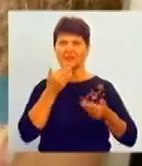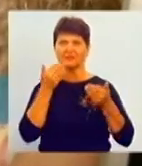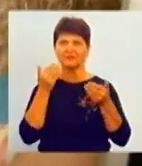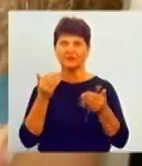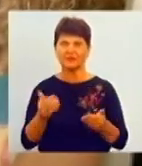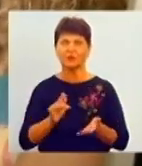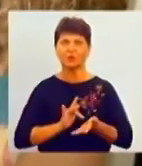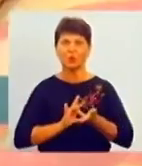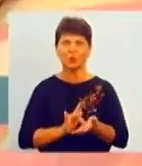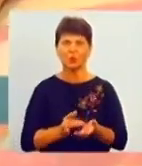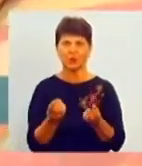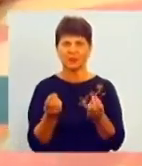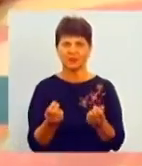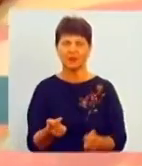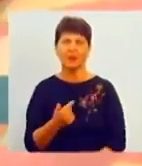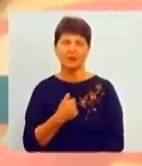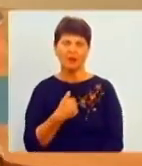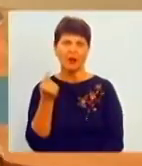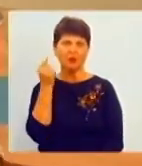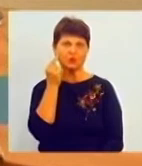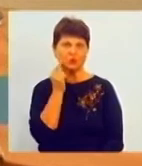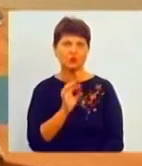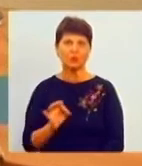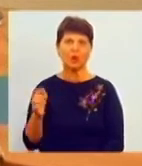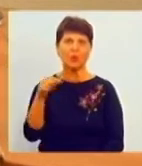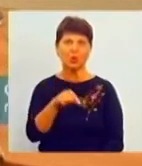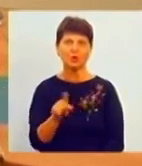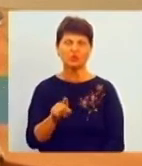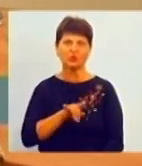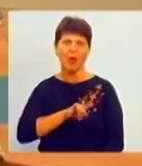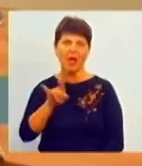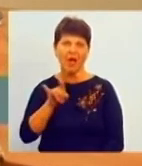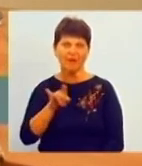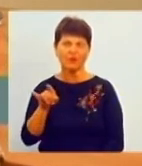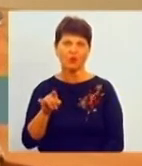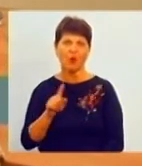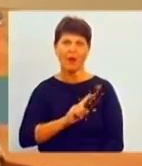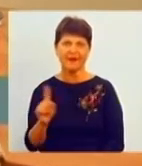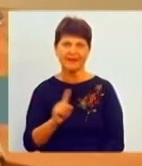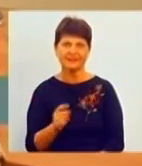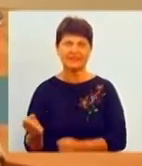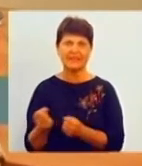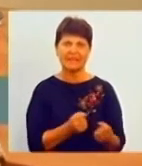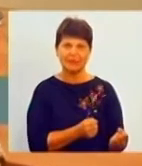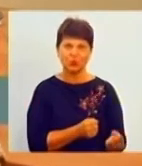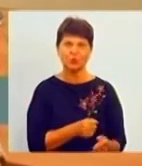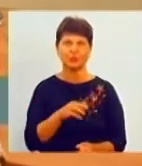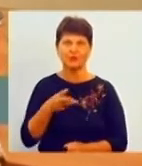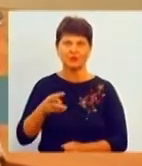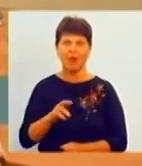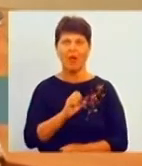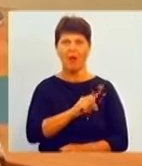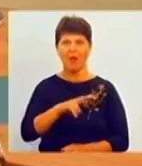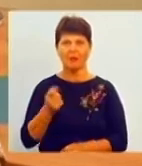турів та ціни. Я чула про те, що затримуються авіарейси, але ми більше